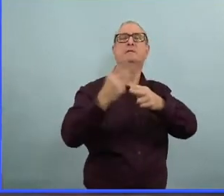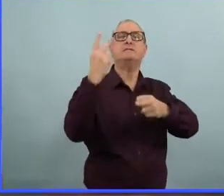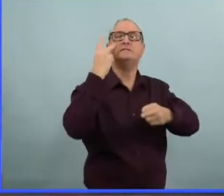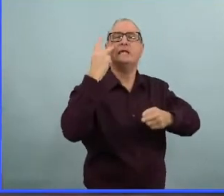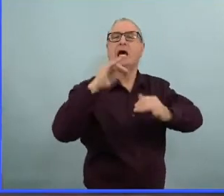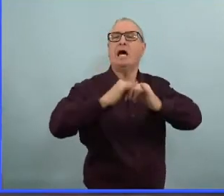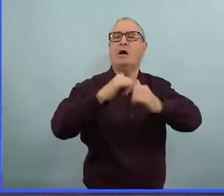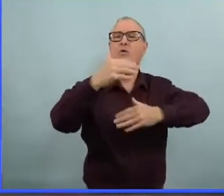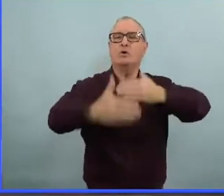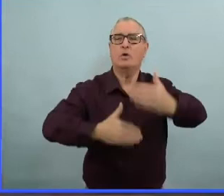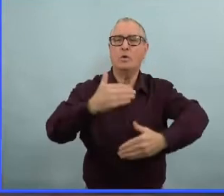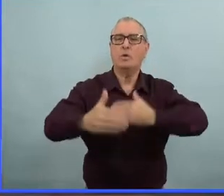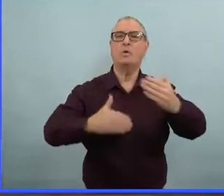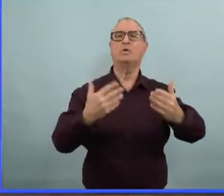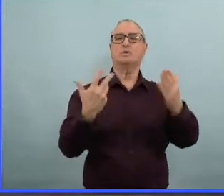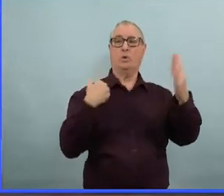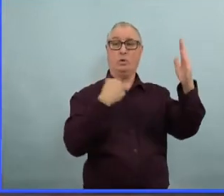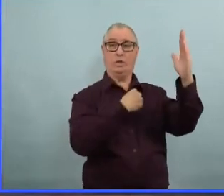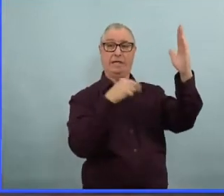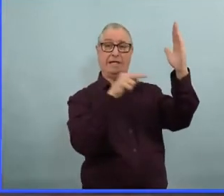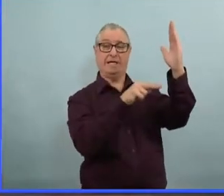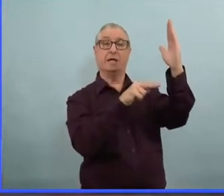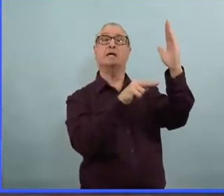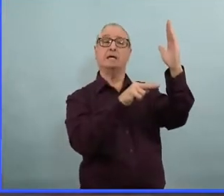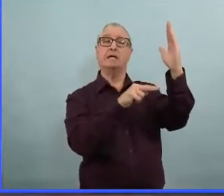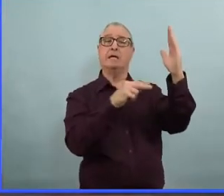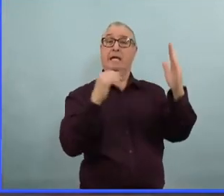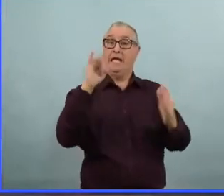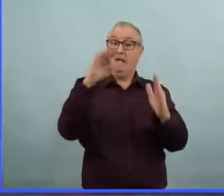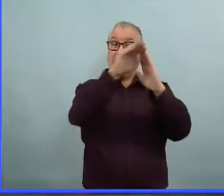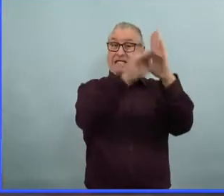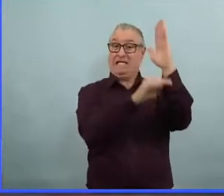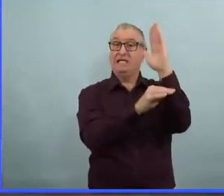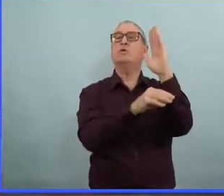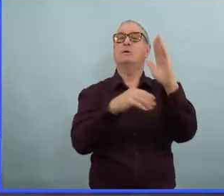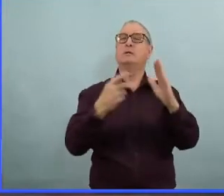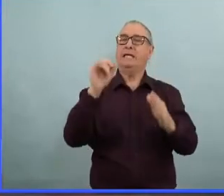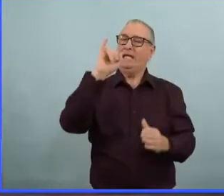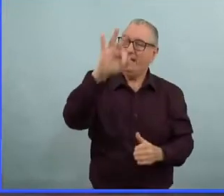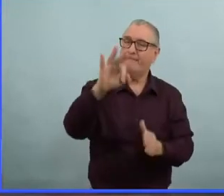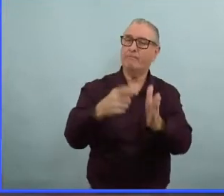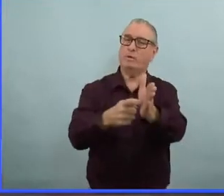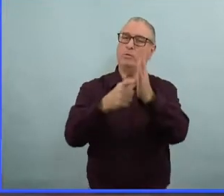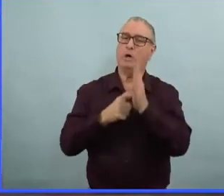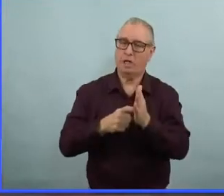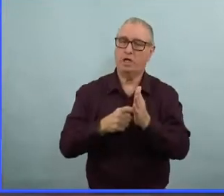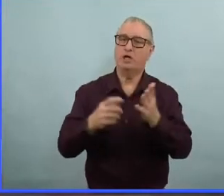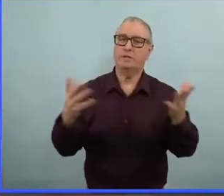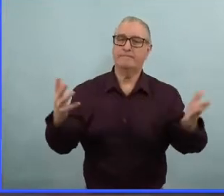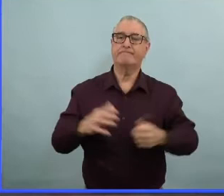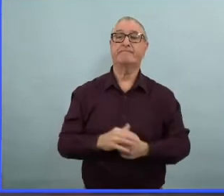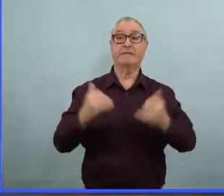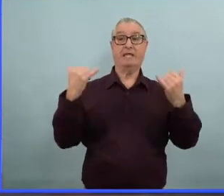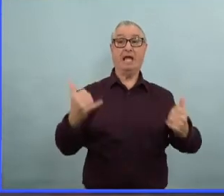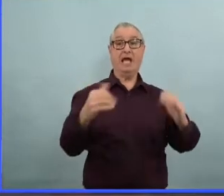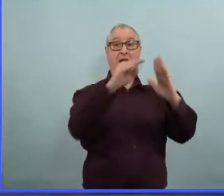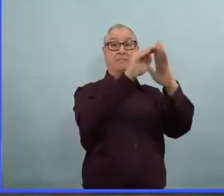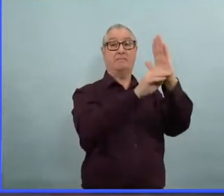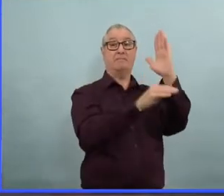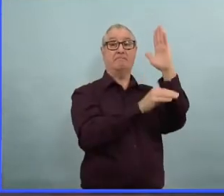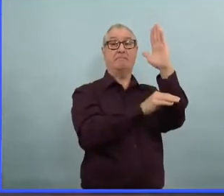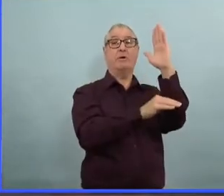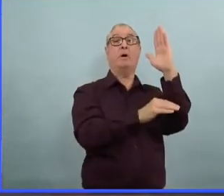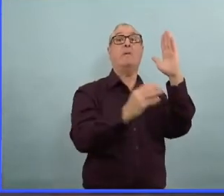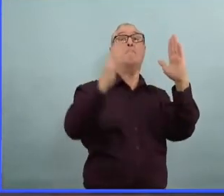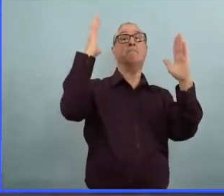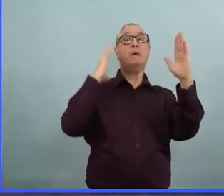nécessaires. Donc, là où nous en sommes aujourd'hui, eh bien, notre recommandation, c'est que les ordres de santé